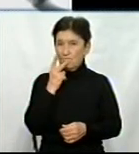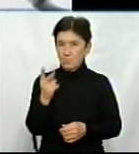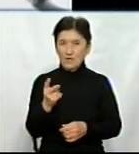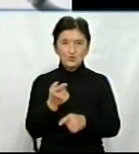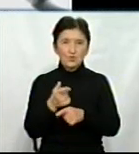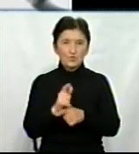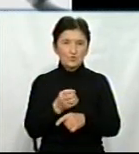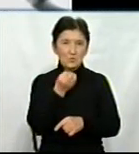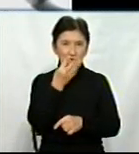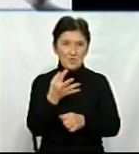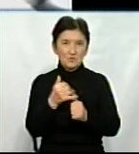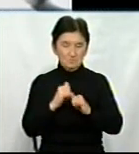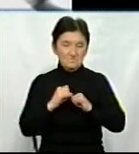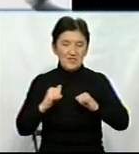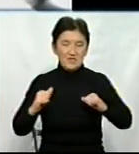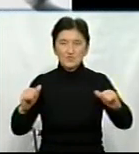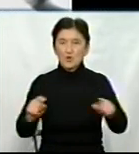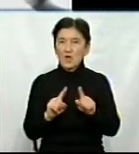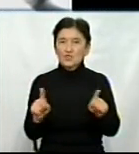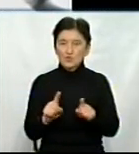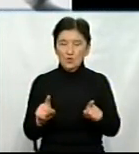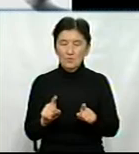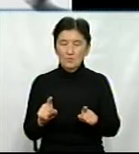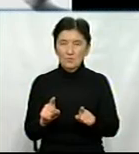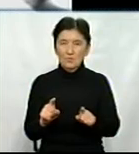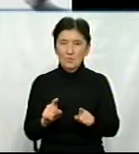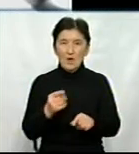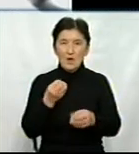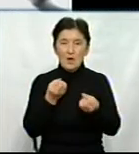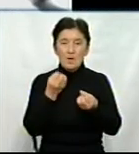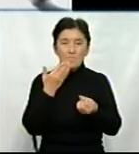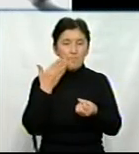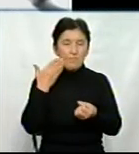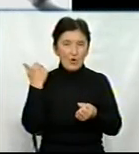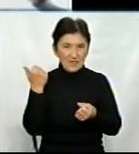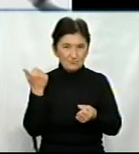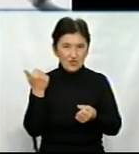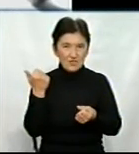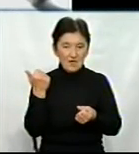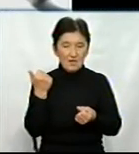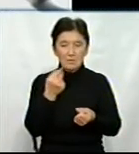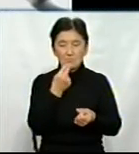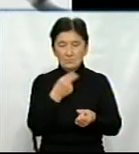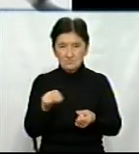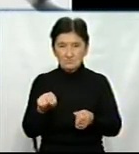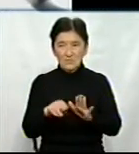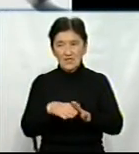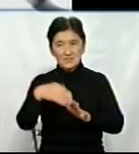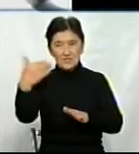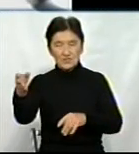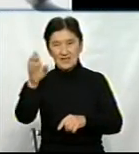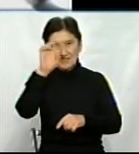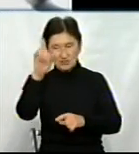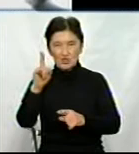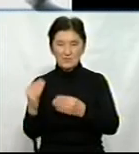гарну тенденцію щодо поліпшення зі сторони держави, так само